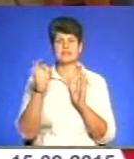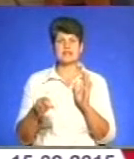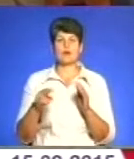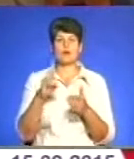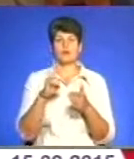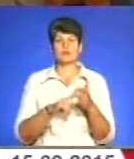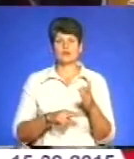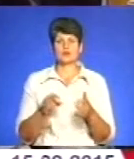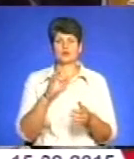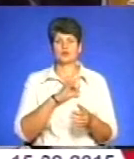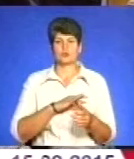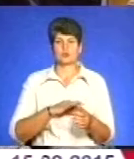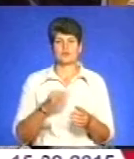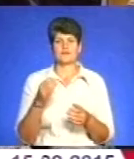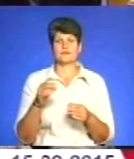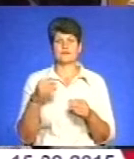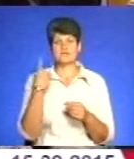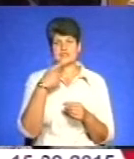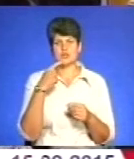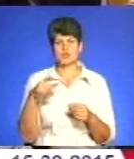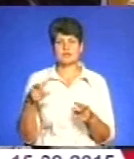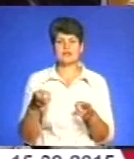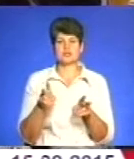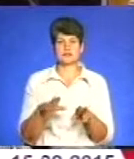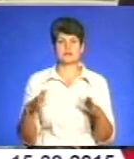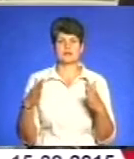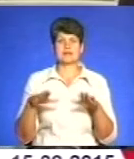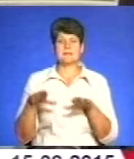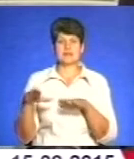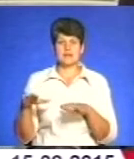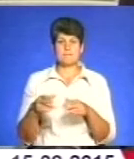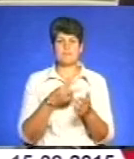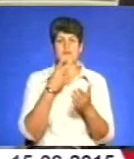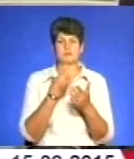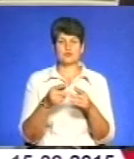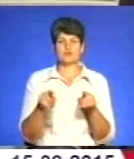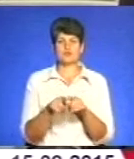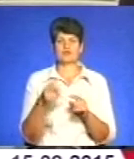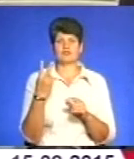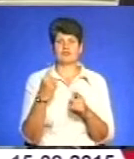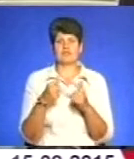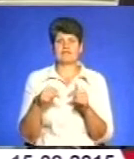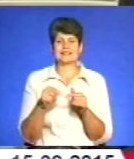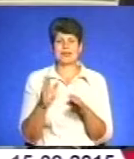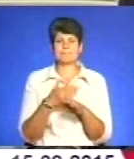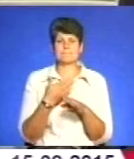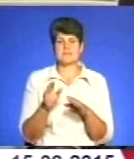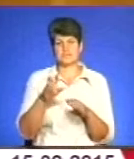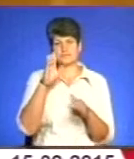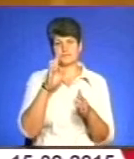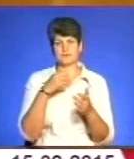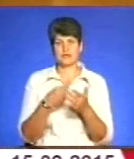на доходи фізичних осіб відтепер залишатиметься на місцях. Окрім цього, передбачено два нових види міжбюджетних трансфертів.